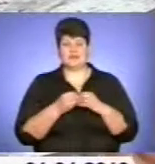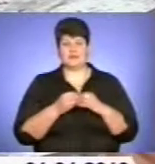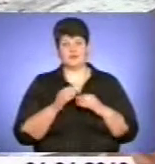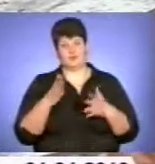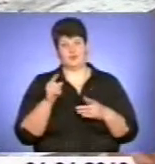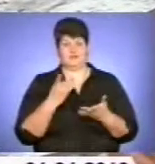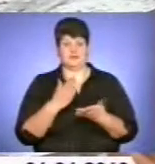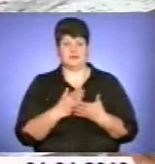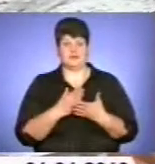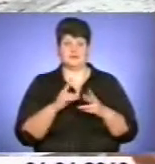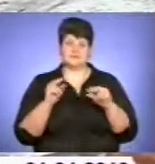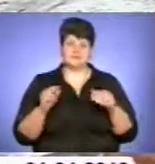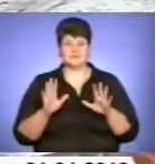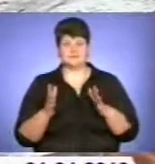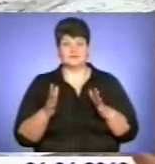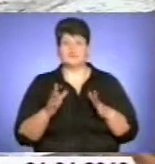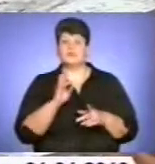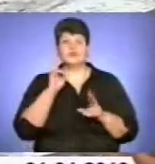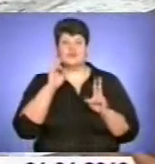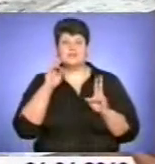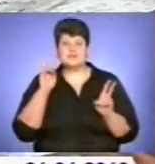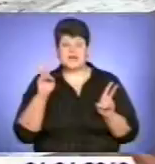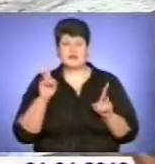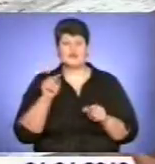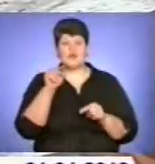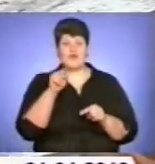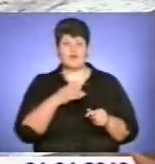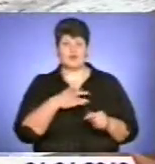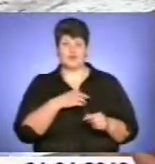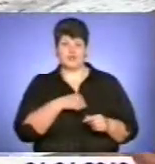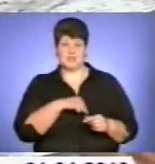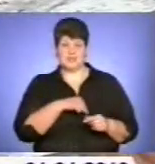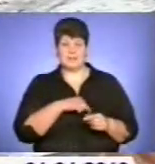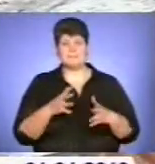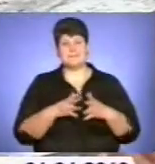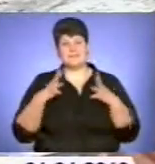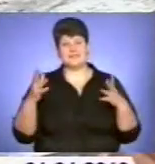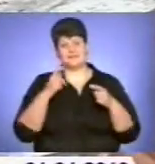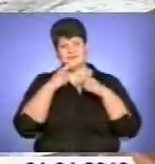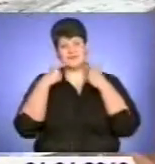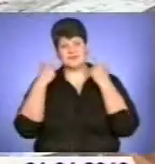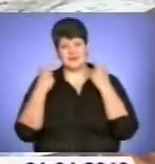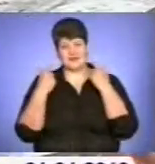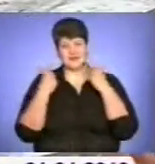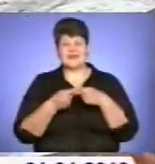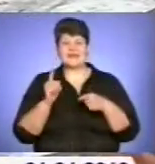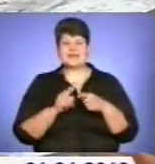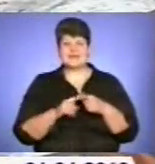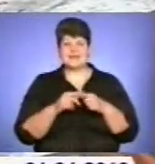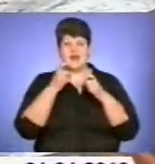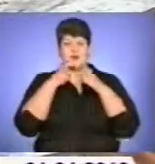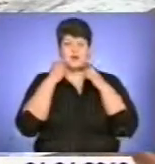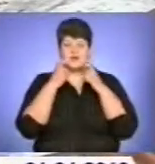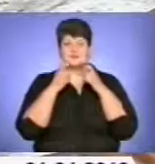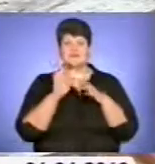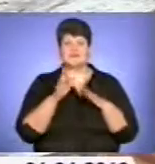стані знаходиться. Так от, щоб ніхто не знав про те, що у вас на душі, більше треба посміхатися. І ця посмішка, вона буде